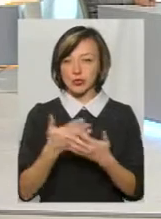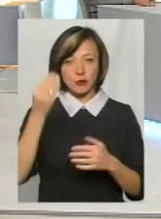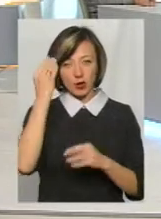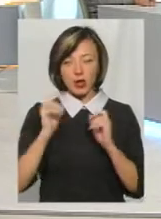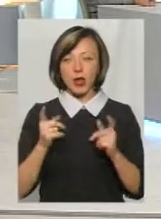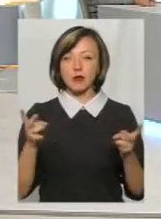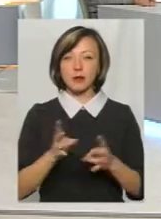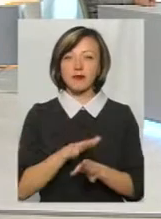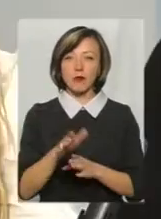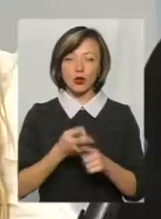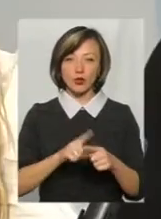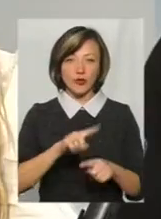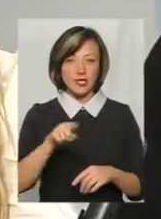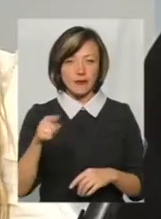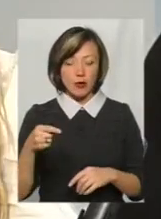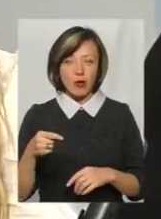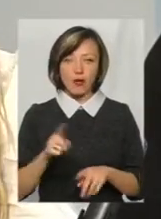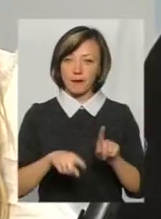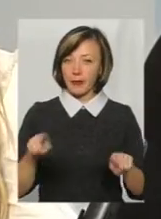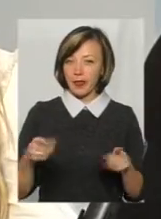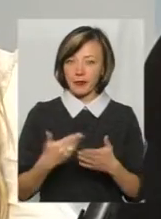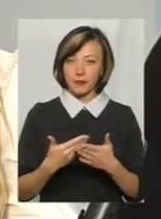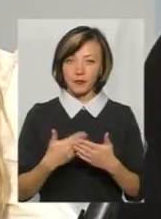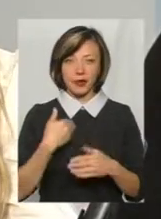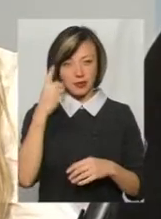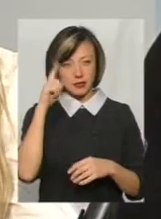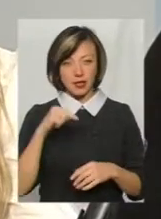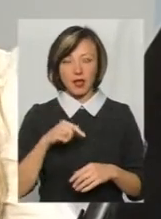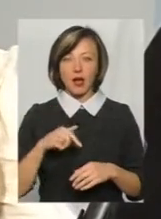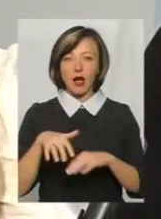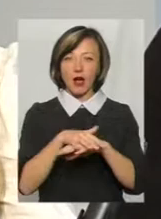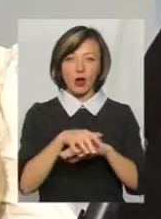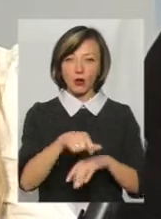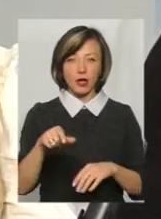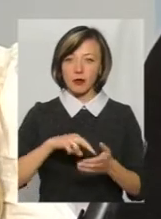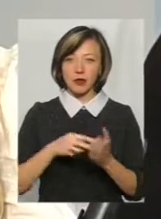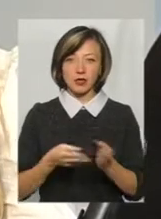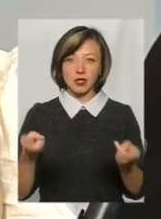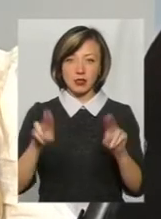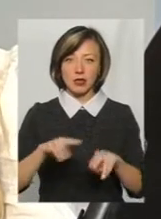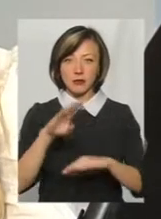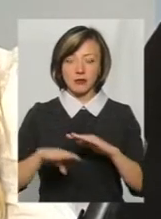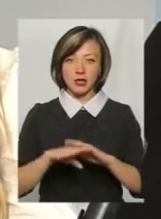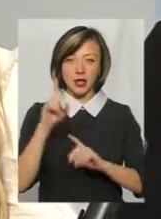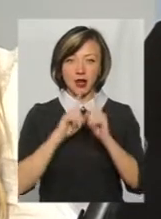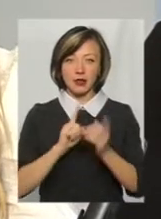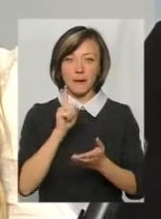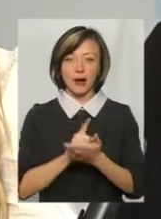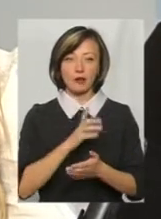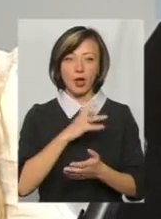потрібно виконувати ці вимоги. Дехто, наскільки я знаю, громадськість не планувала залишатись під Радою. Це, мабуть, така